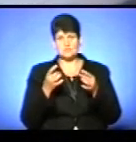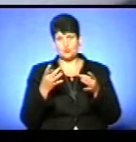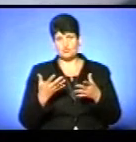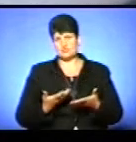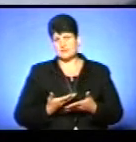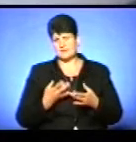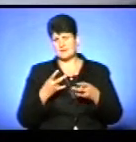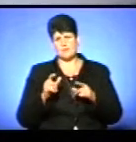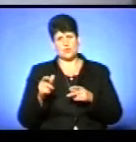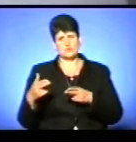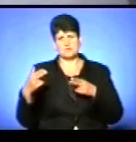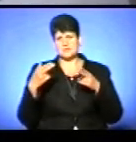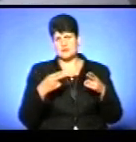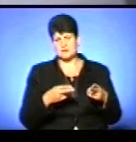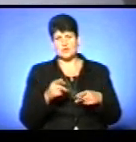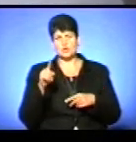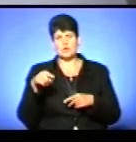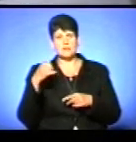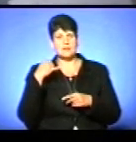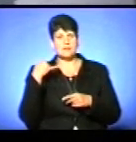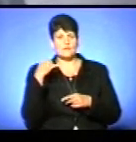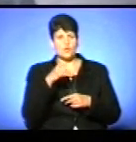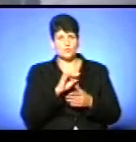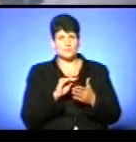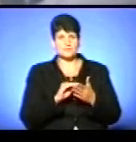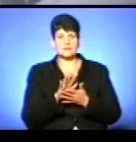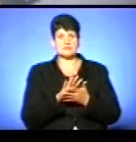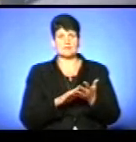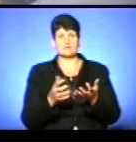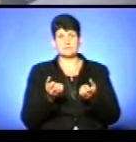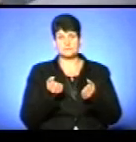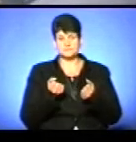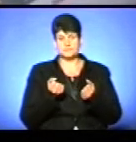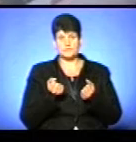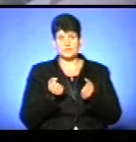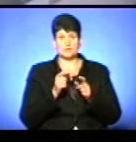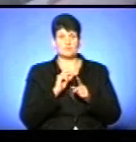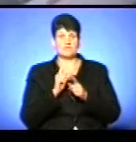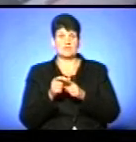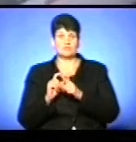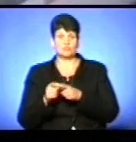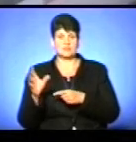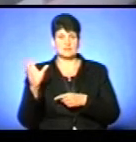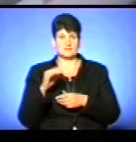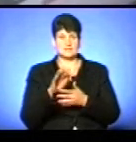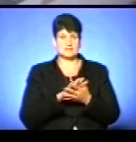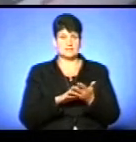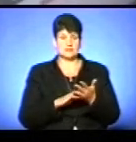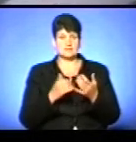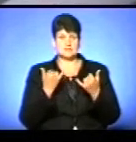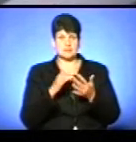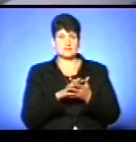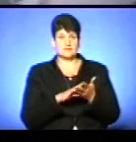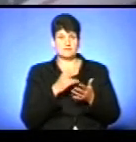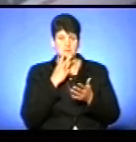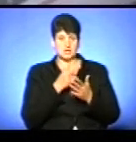їхати. І номер телефону, вони відправляють заявку, заявка нам приходить. Ось відповіді на всі заявки. Зараз заявка, ви